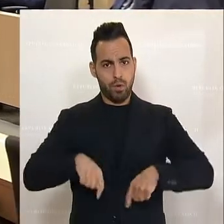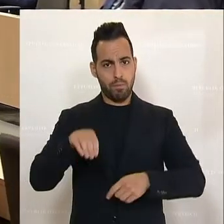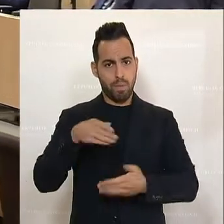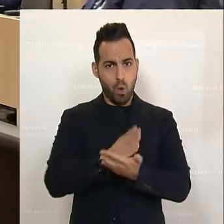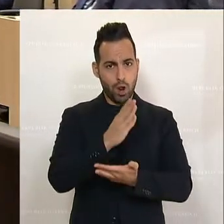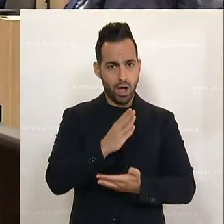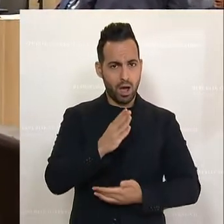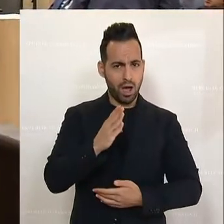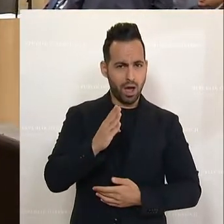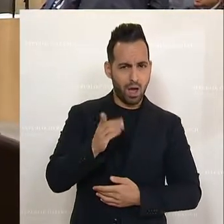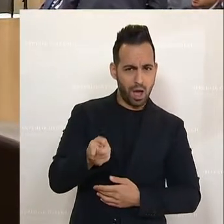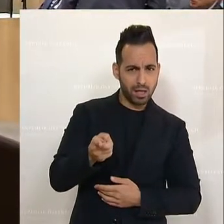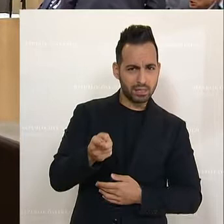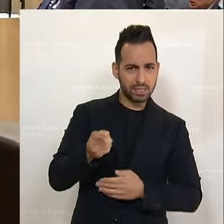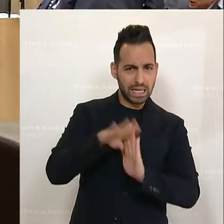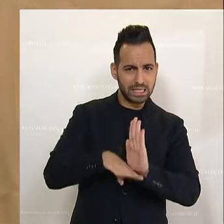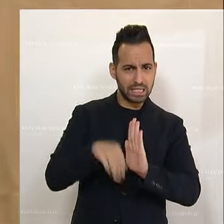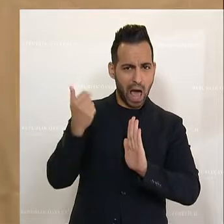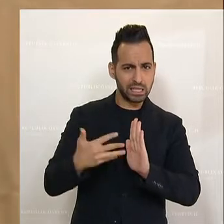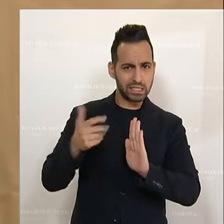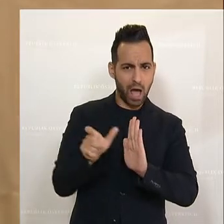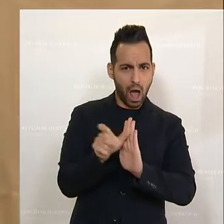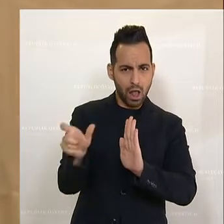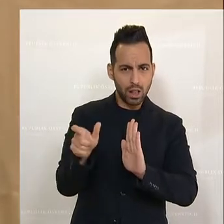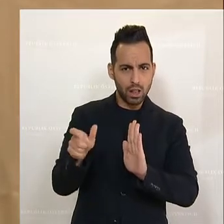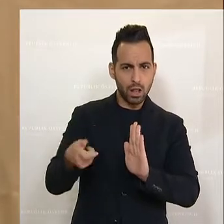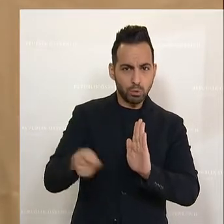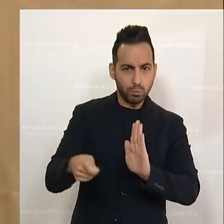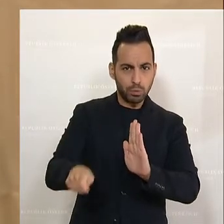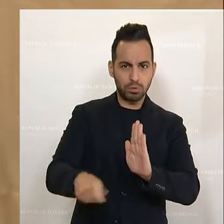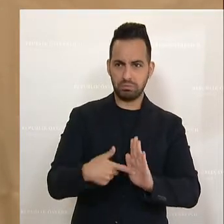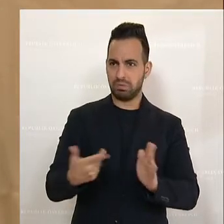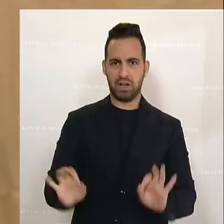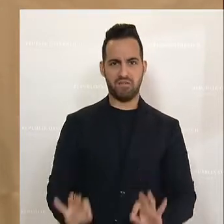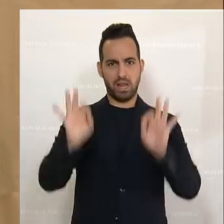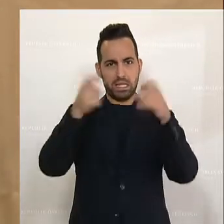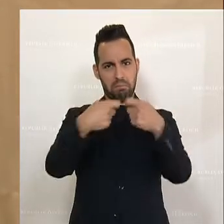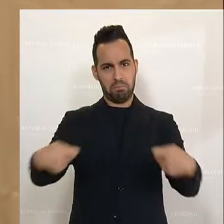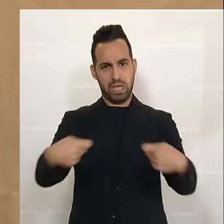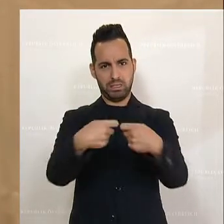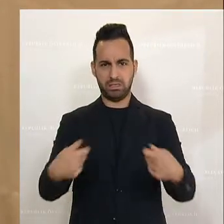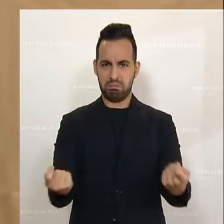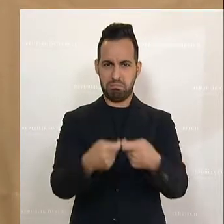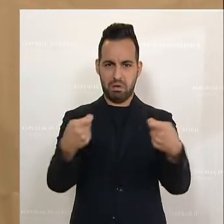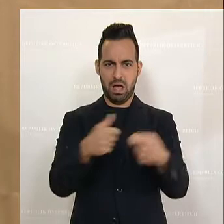Anzahl der Gesetze ist wirklich keine Messgröße für die Qualität der Regierungsarbeit.